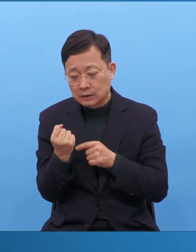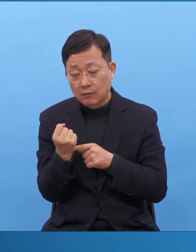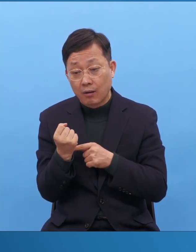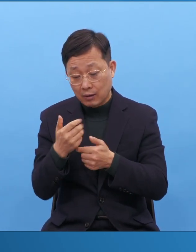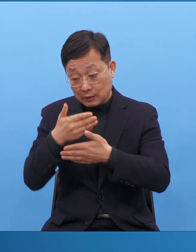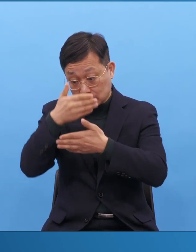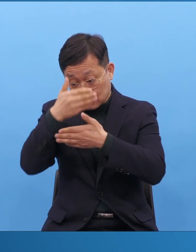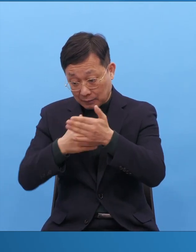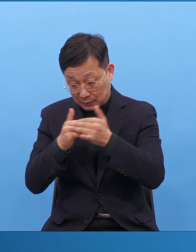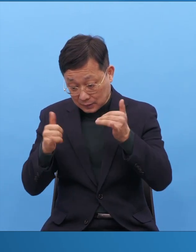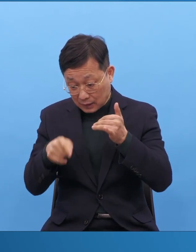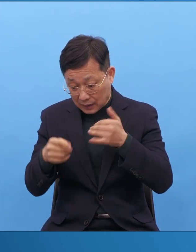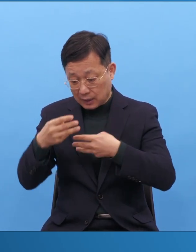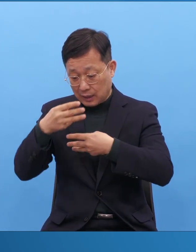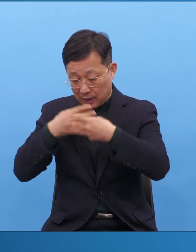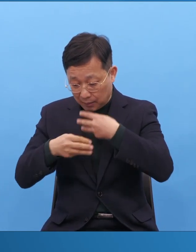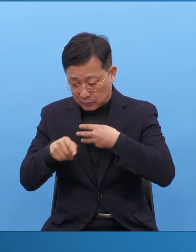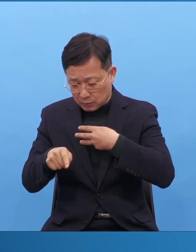지금도 똑같아요.